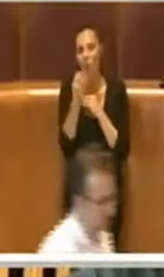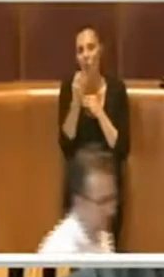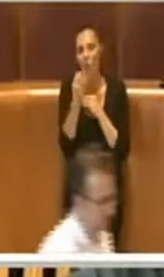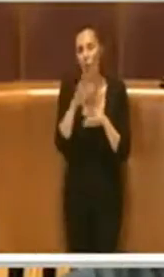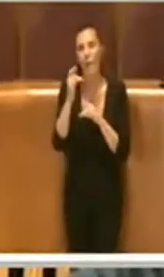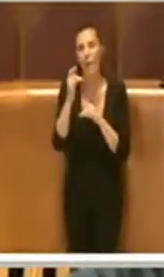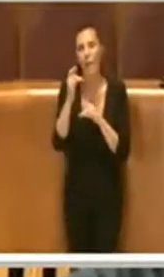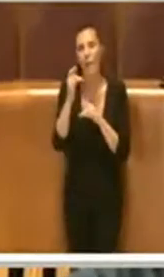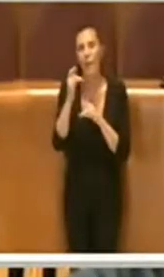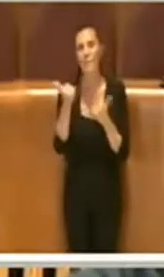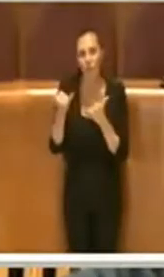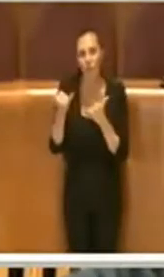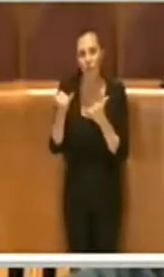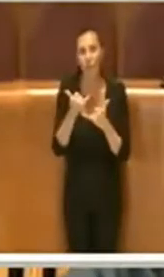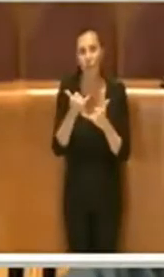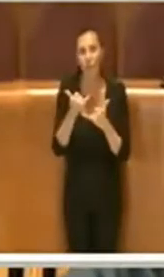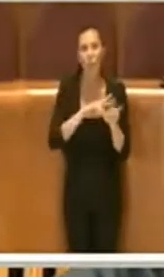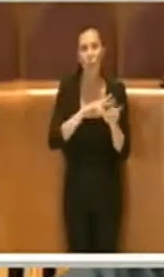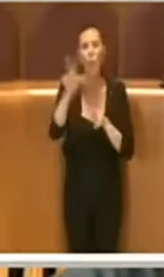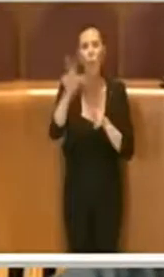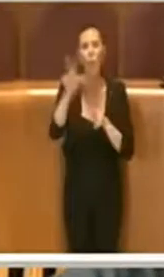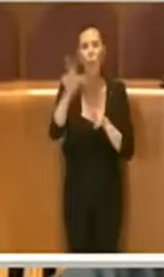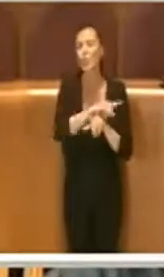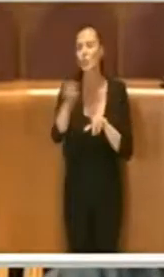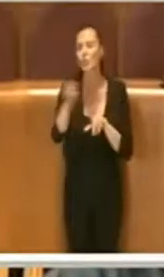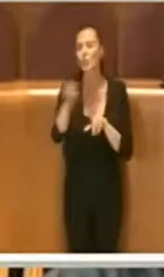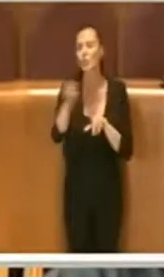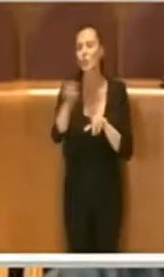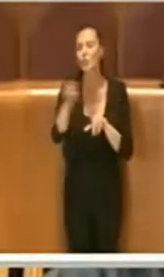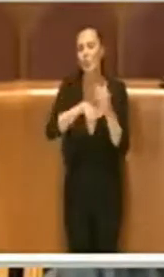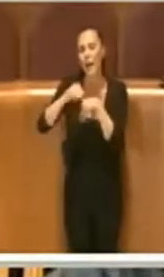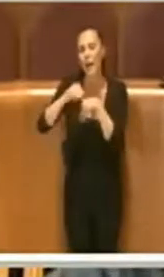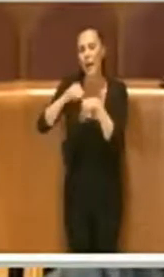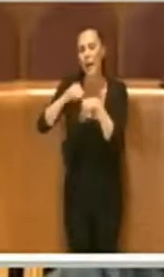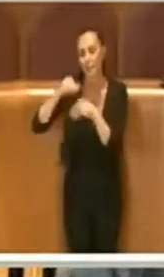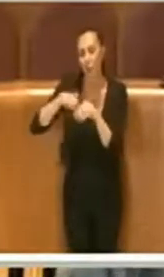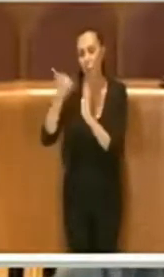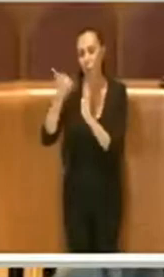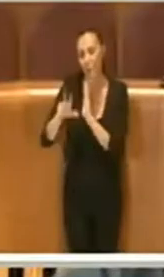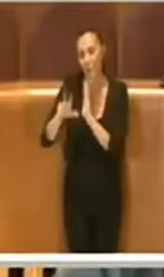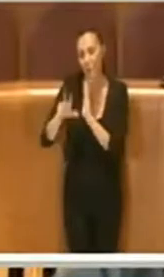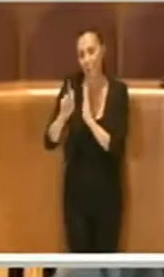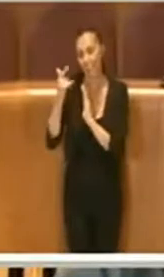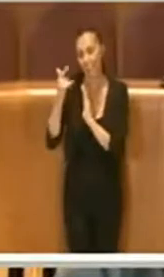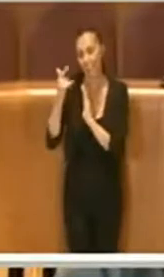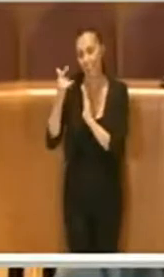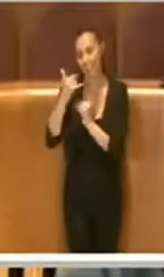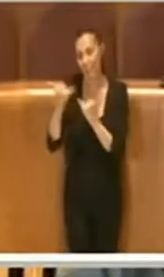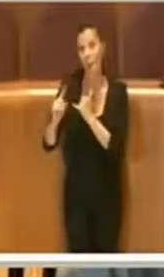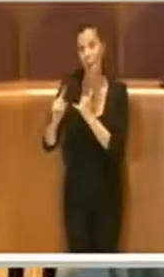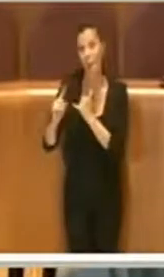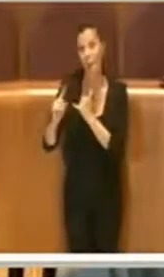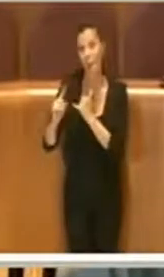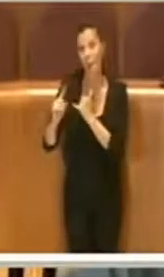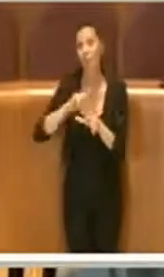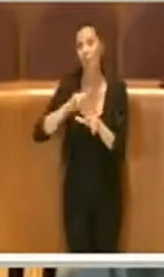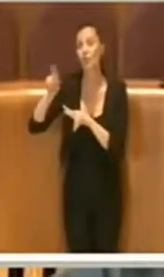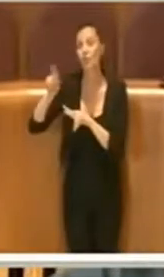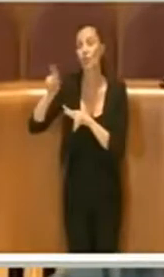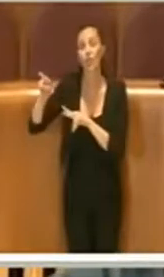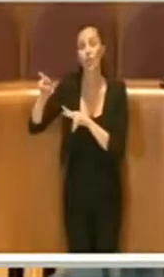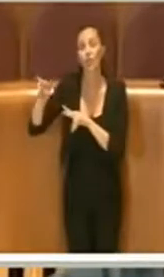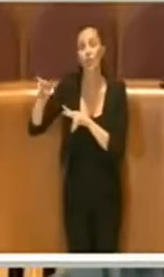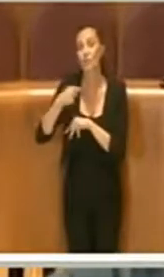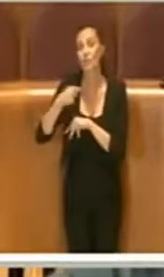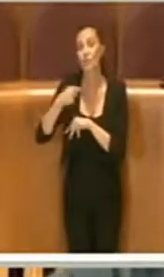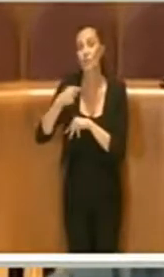dicembre a tutti i municipi, l'ultima è stata una risposta andata 30 dicembre da parte del primo municipio che comunicava di non avere